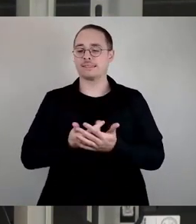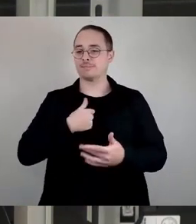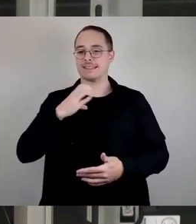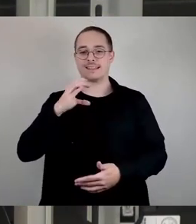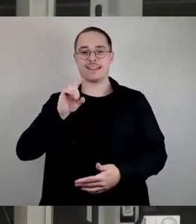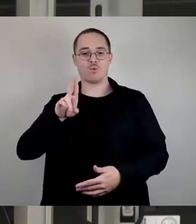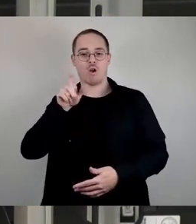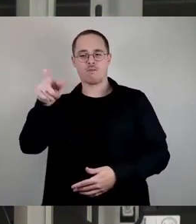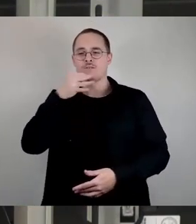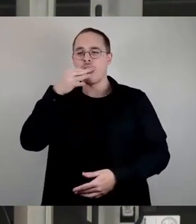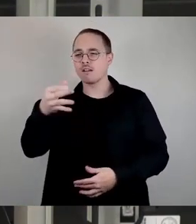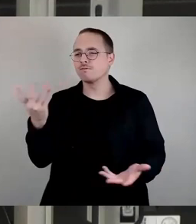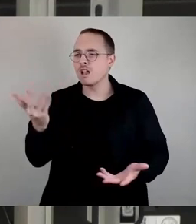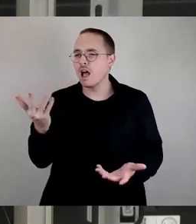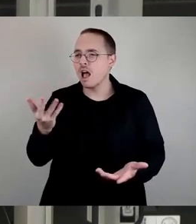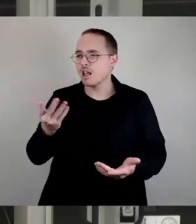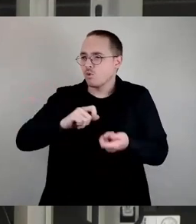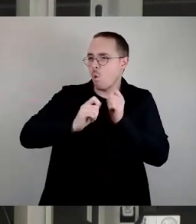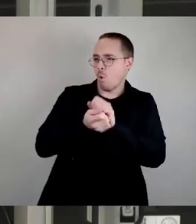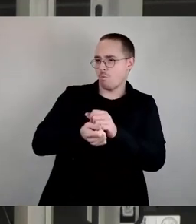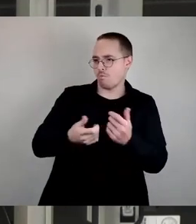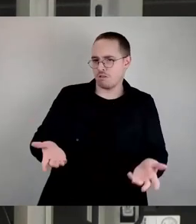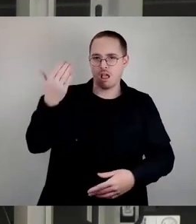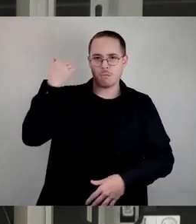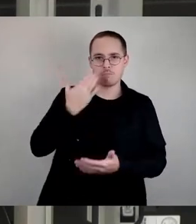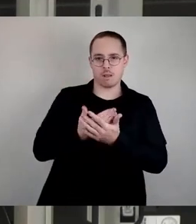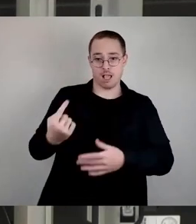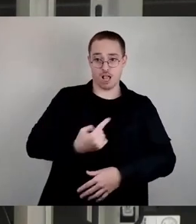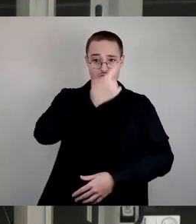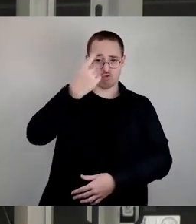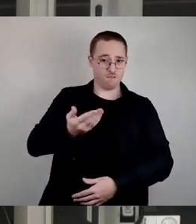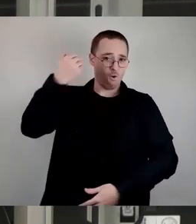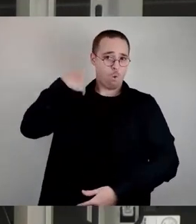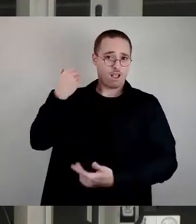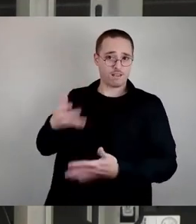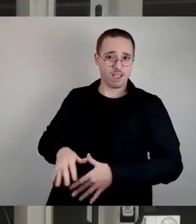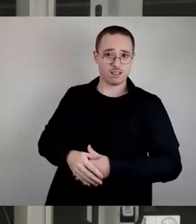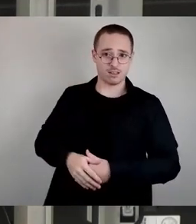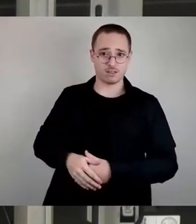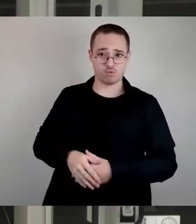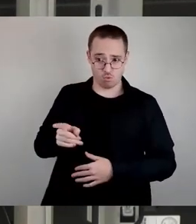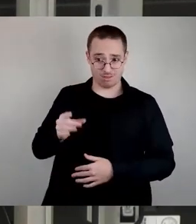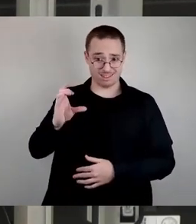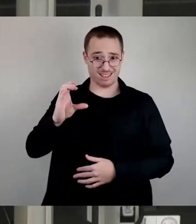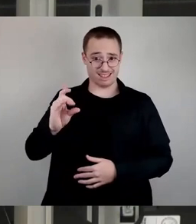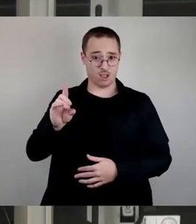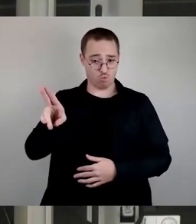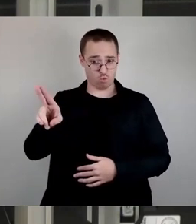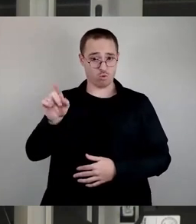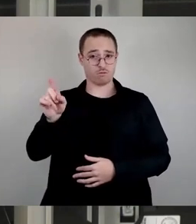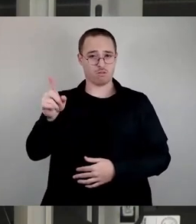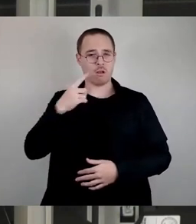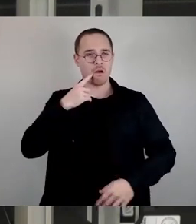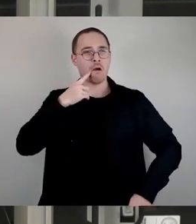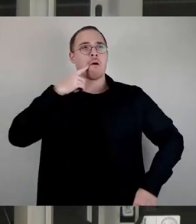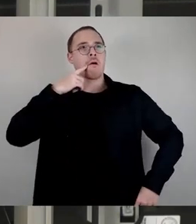sich geändert zu einer Zeit vor einer Stunde? Da hat dieselbe CDU festgestellt, wir